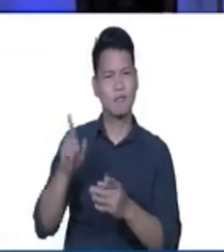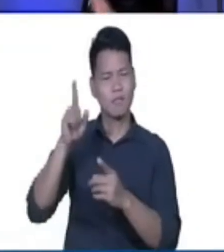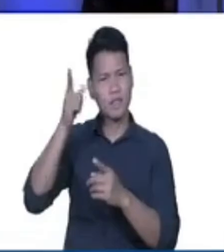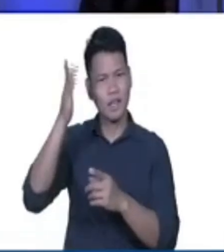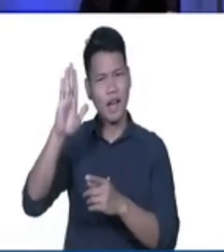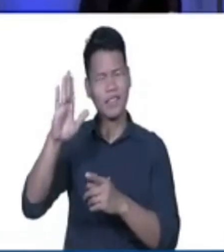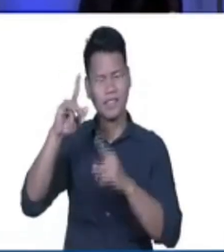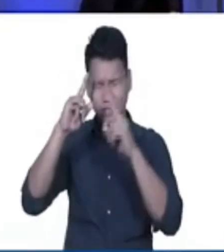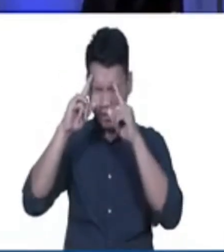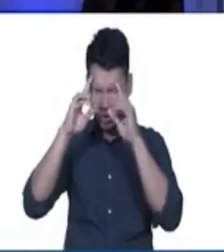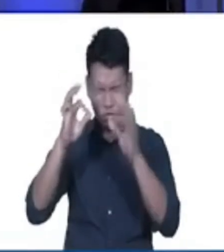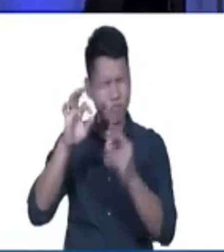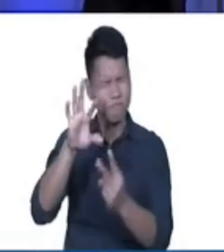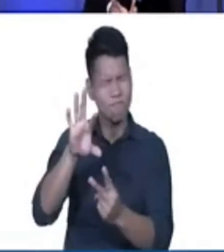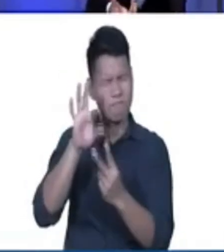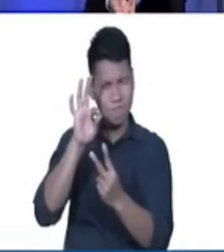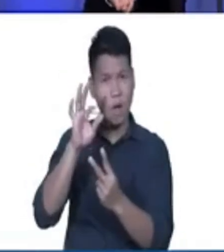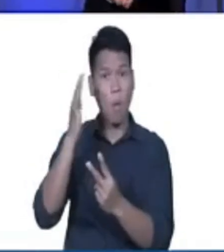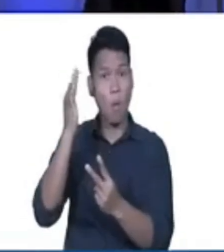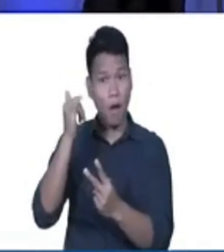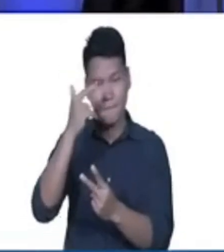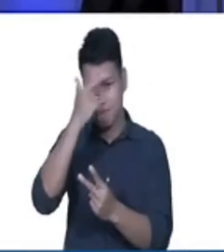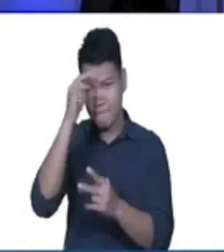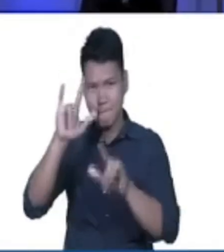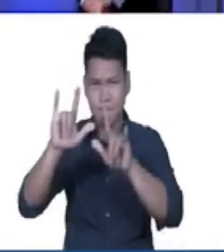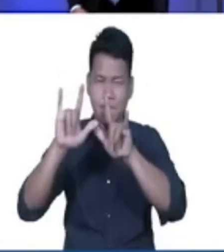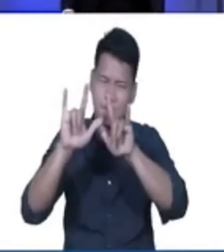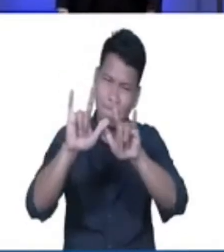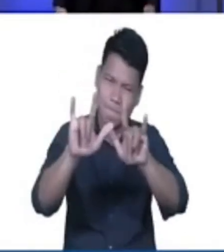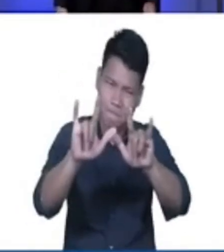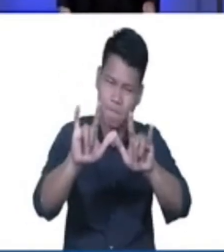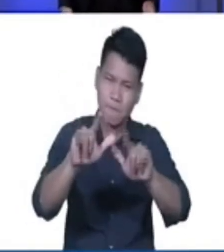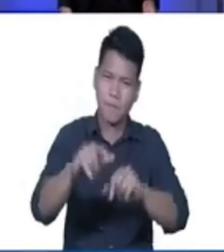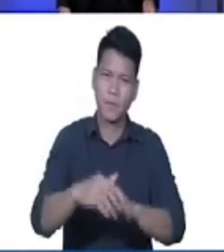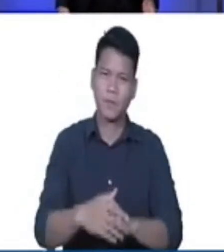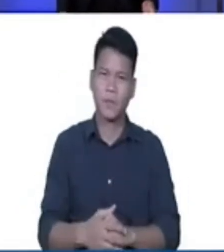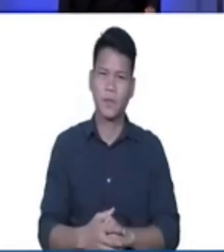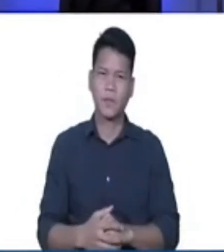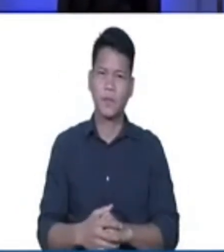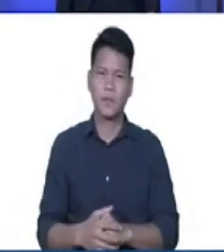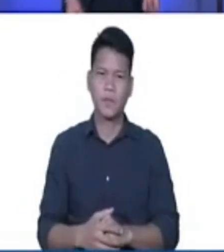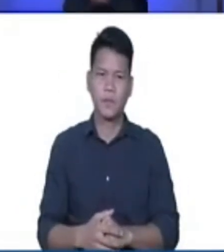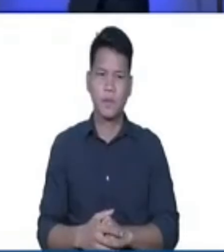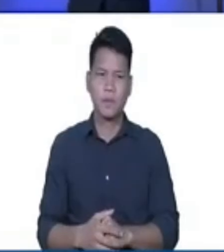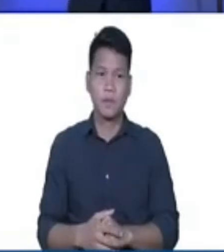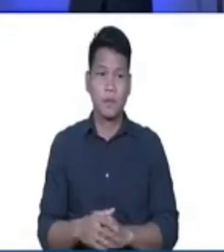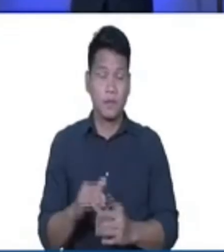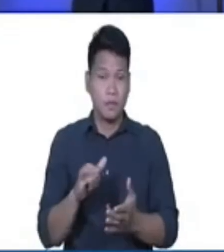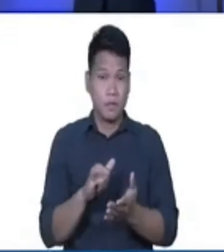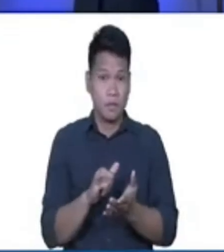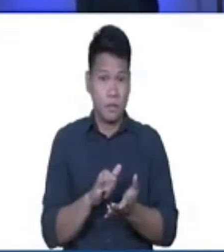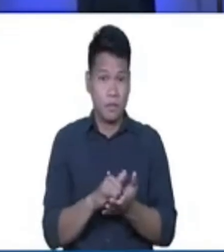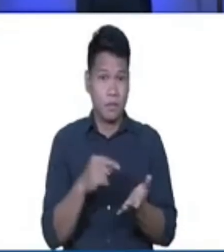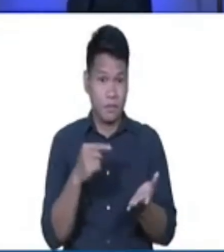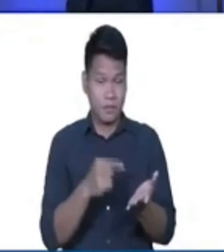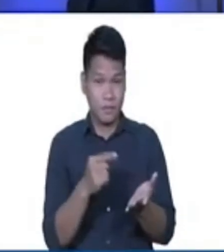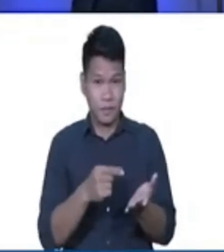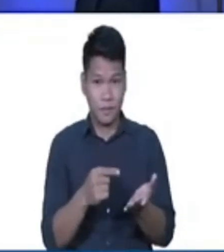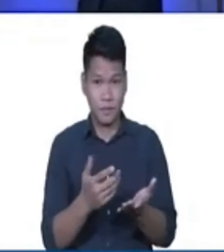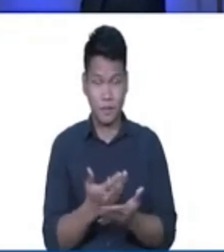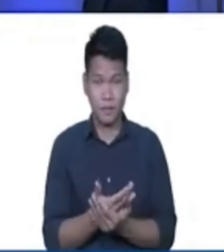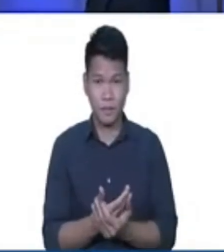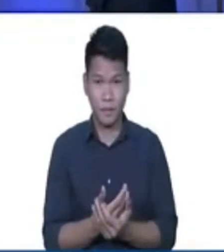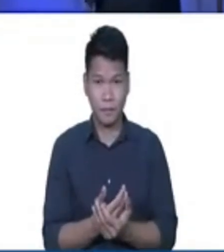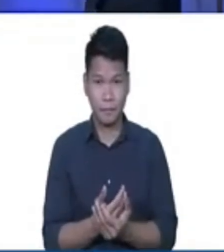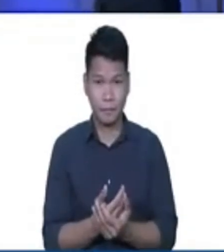made because He loves you and He loves me that's why brethren mga kaibigan